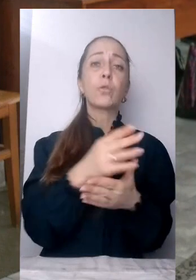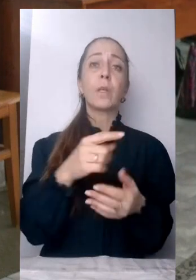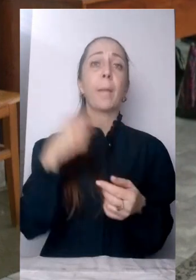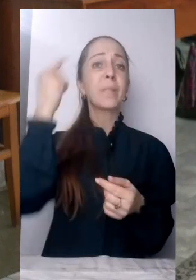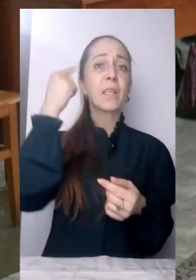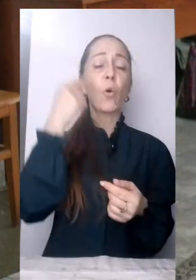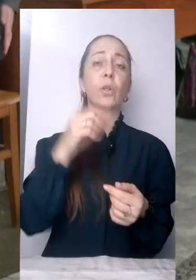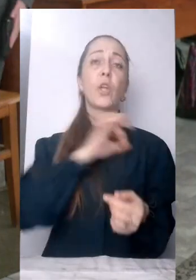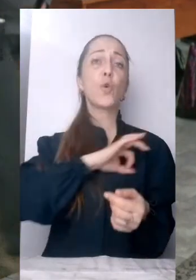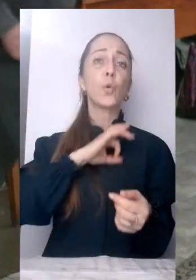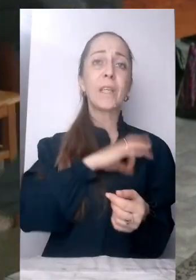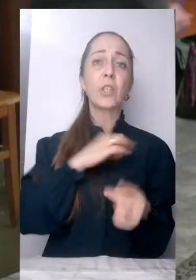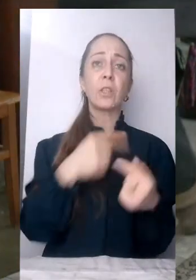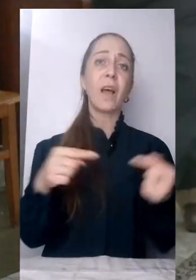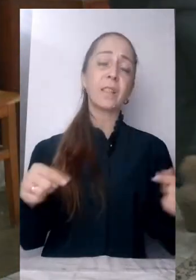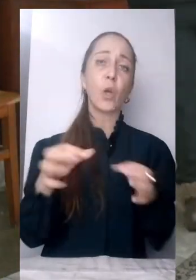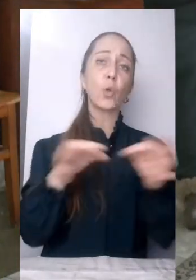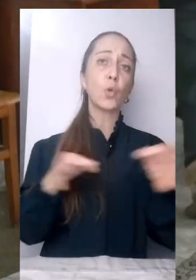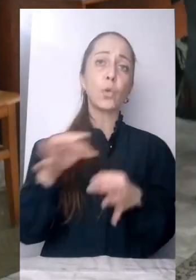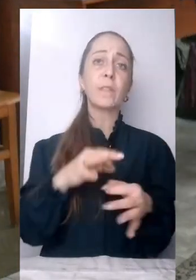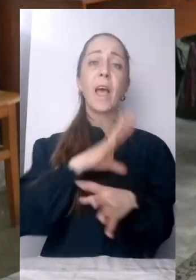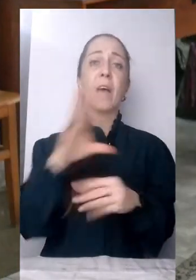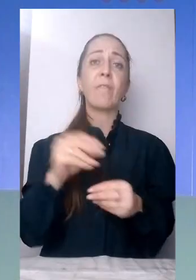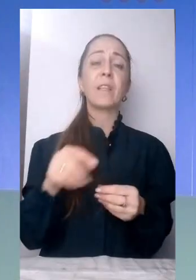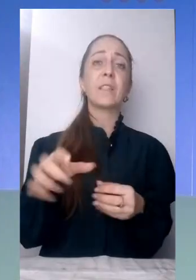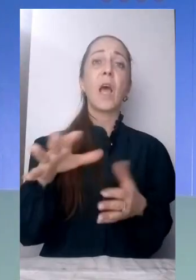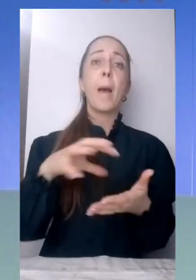і весь блок, який потрібен для закриття питань.